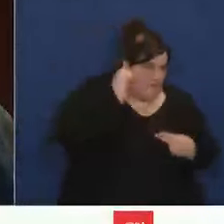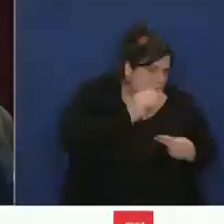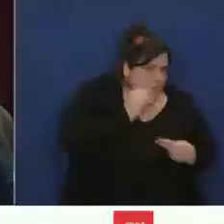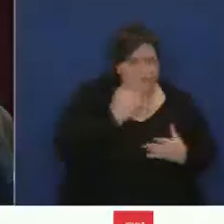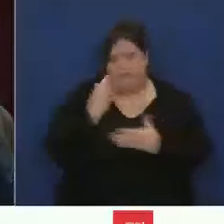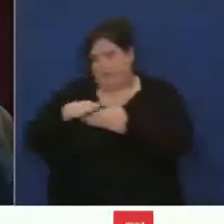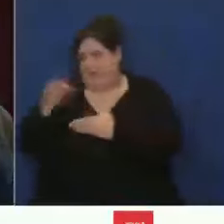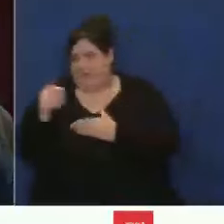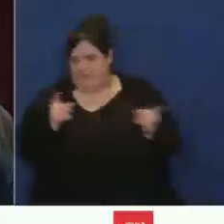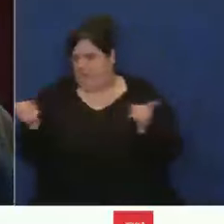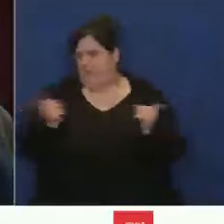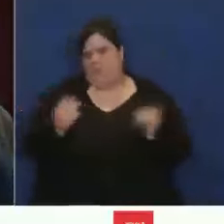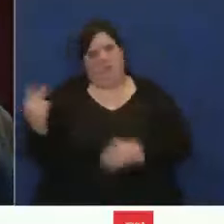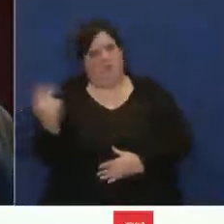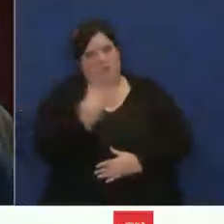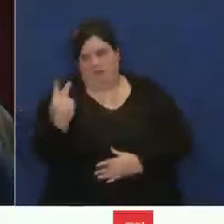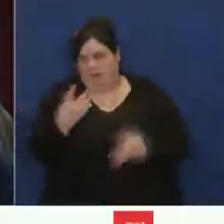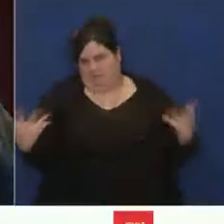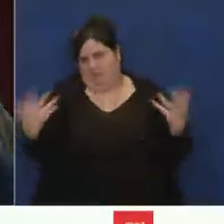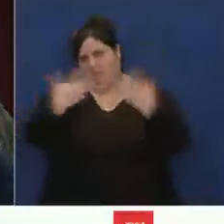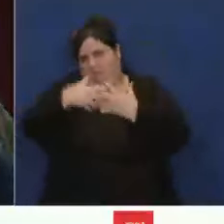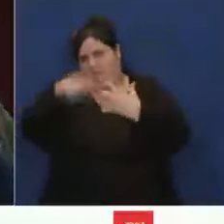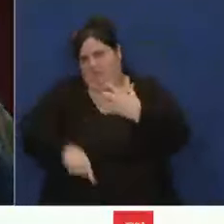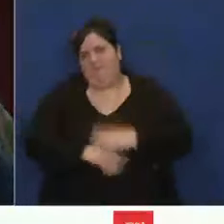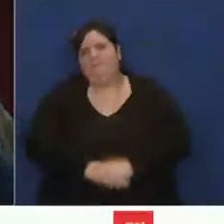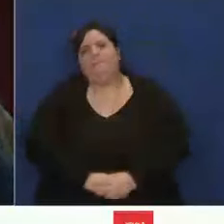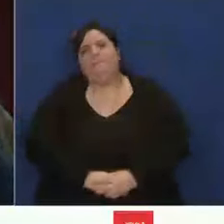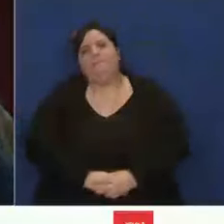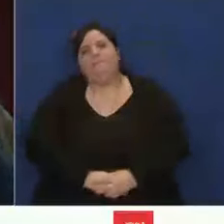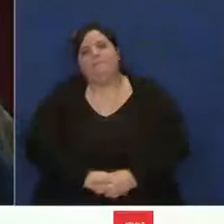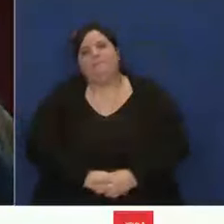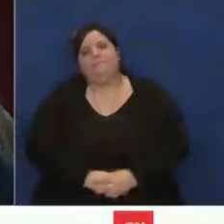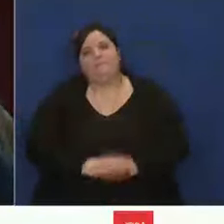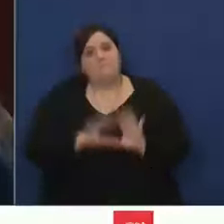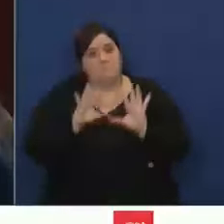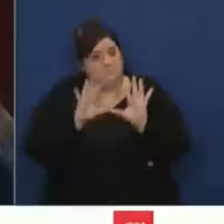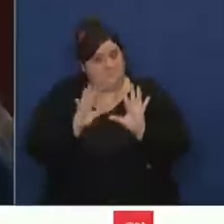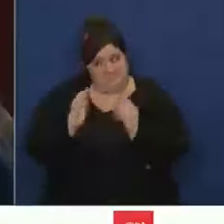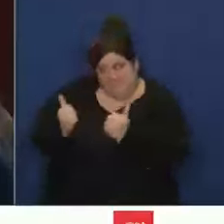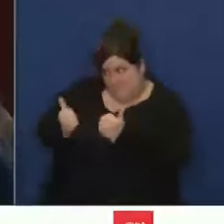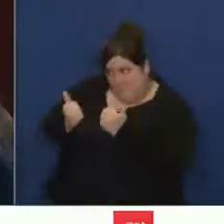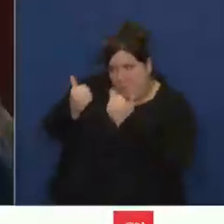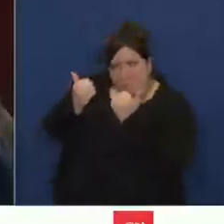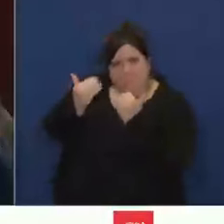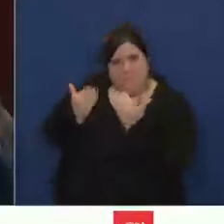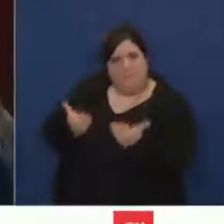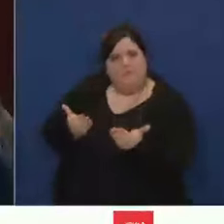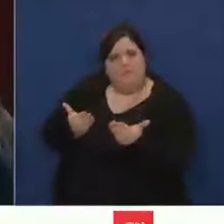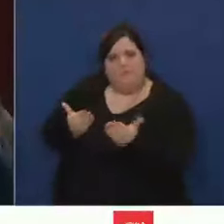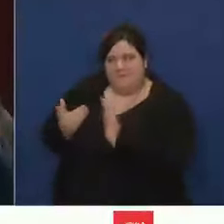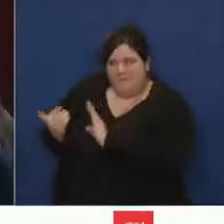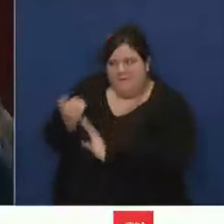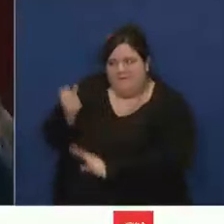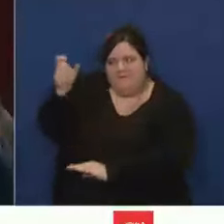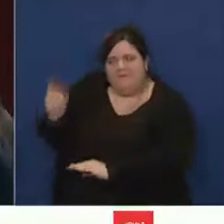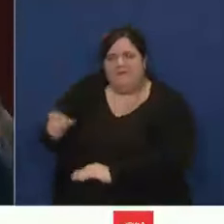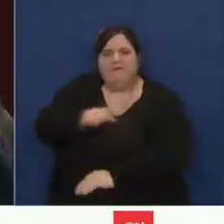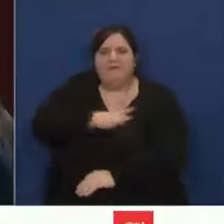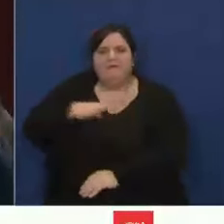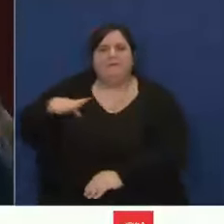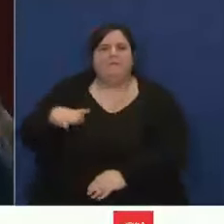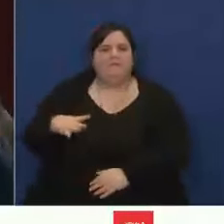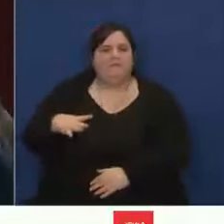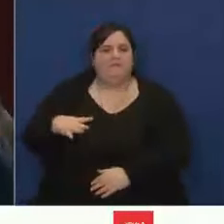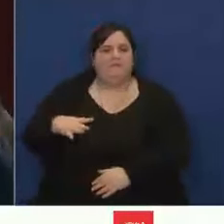élus. C'est d'ailleurs un peu le sens d'une proposition qui est faite par Mme Élise Intermayer